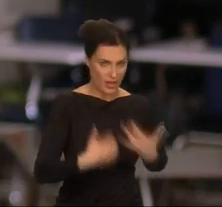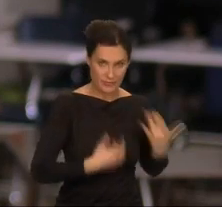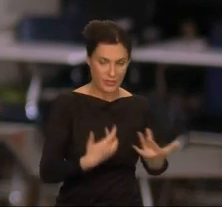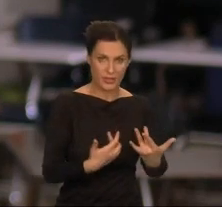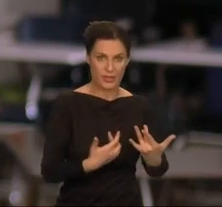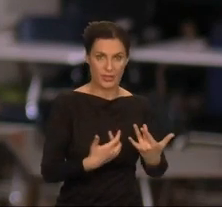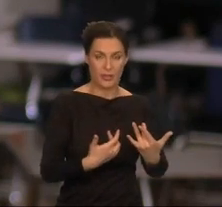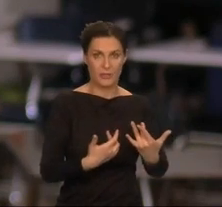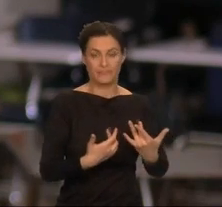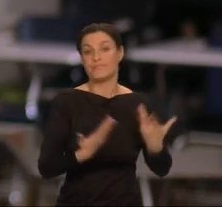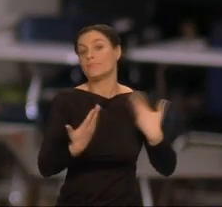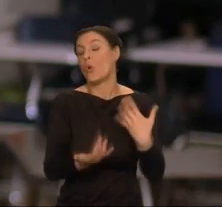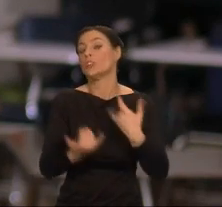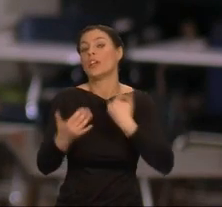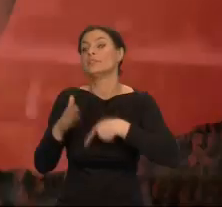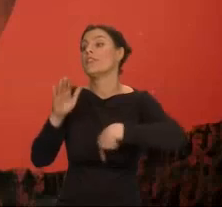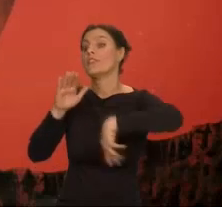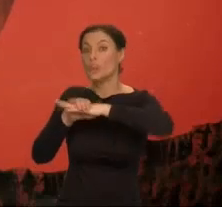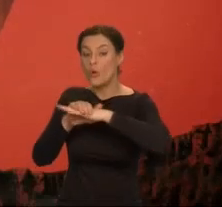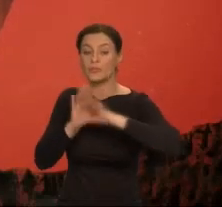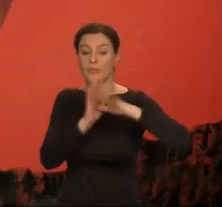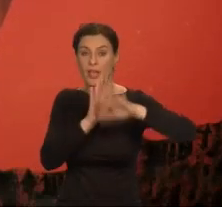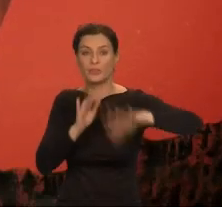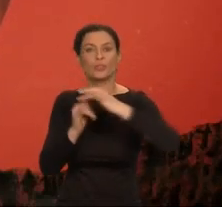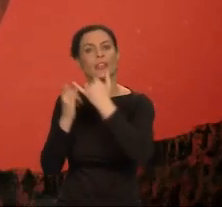Może tworzą gdzieś swój doskonały dom.